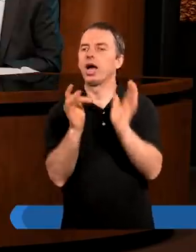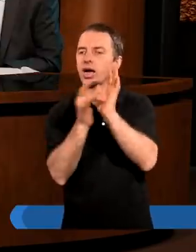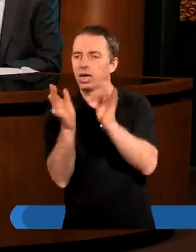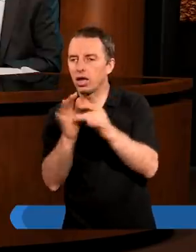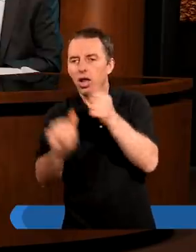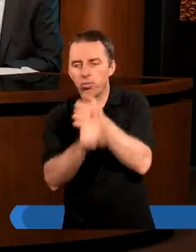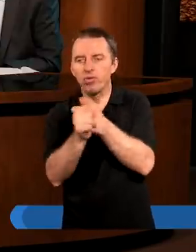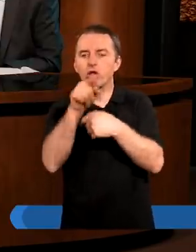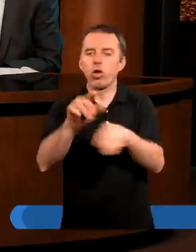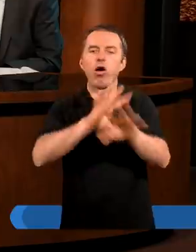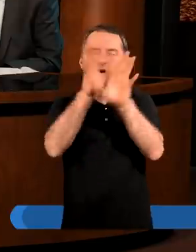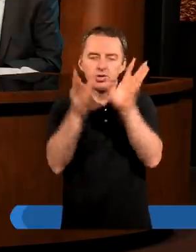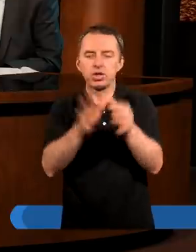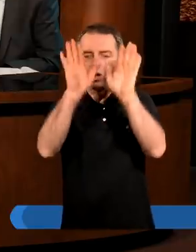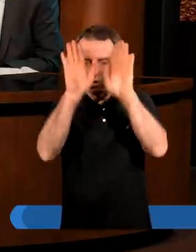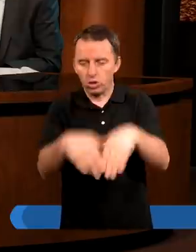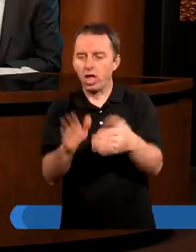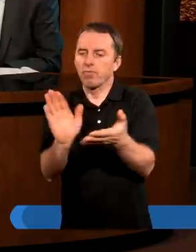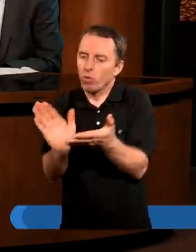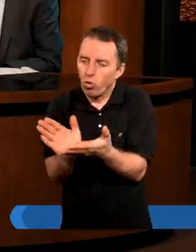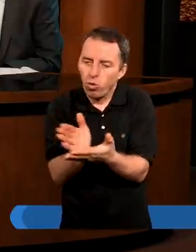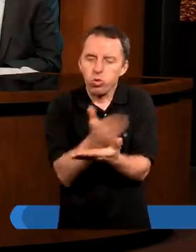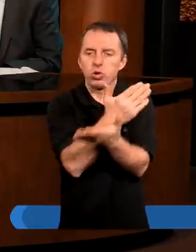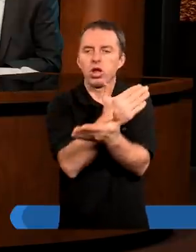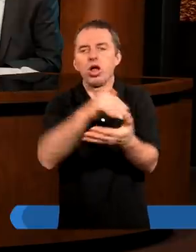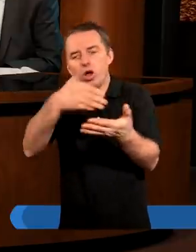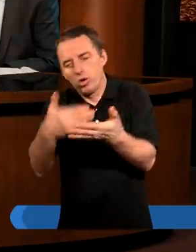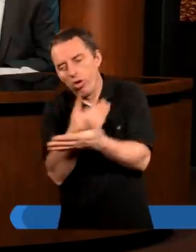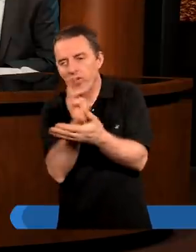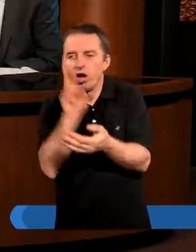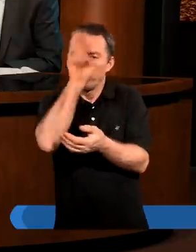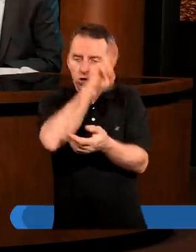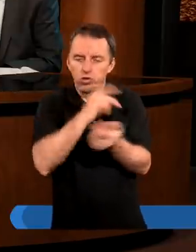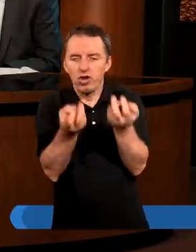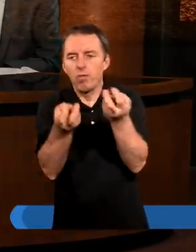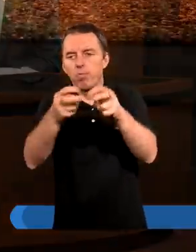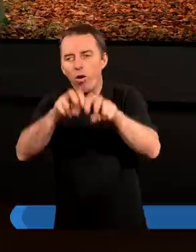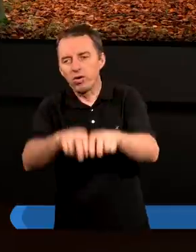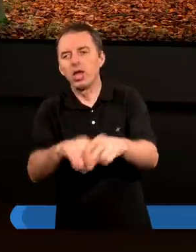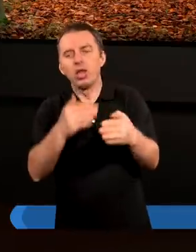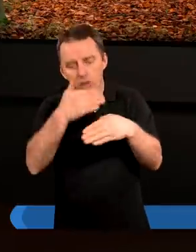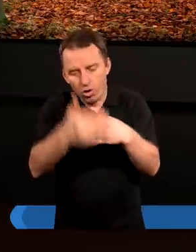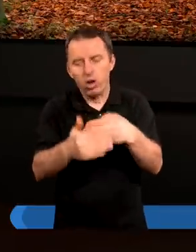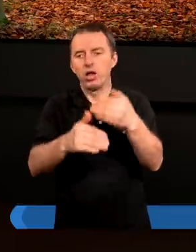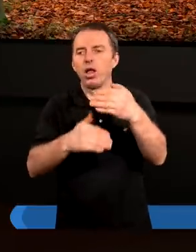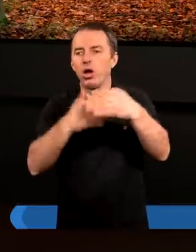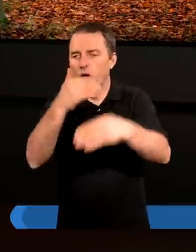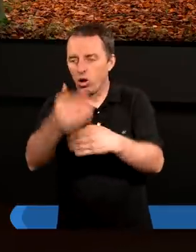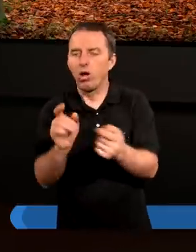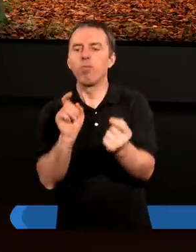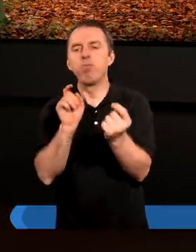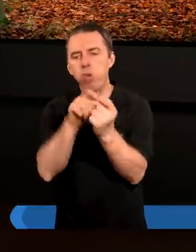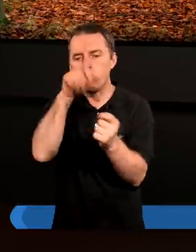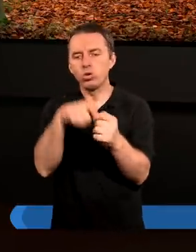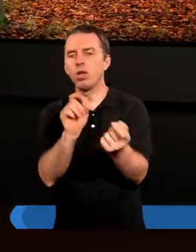powoduje, że tamto wszystko zostaje usunięte i nowa rzeczywistość powstaje. I tak kolejno punkt